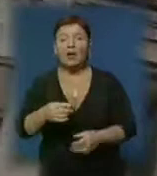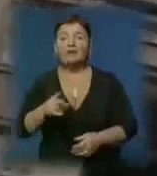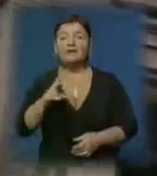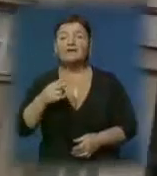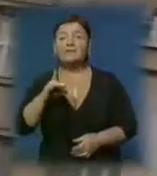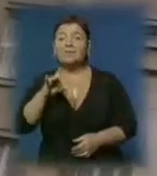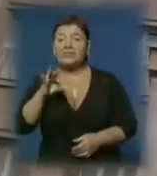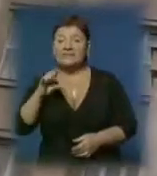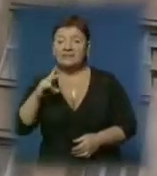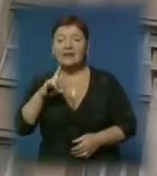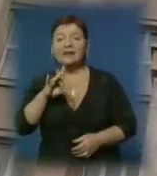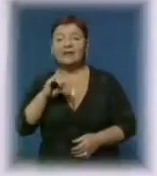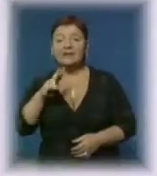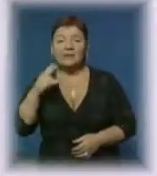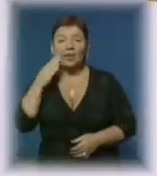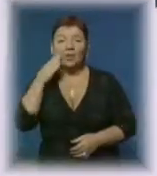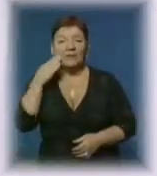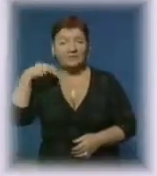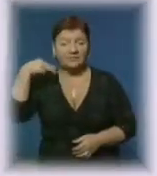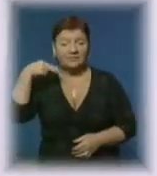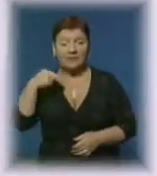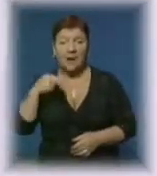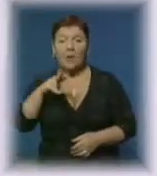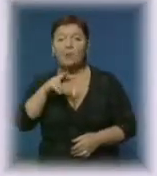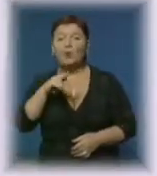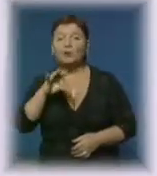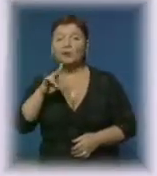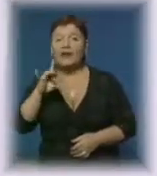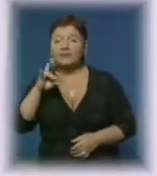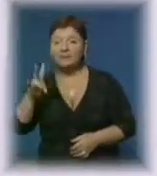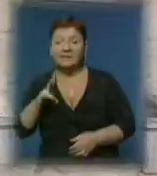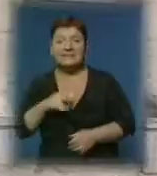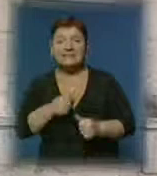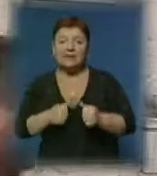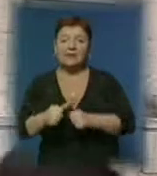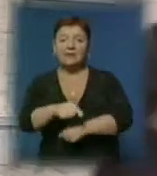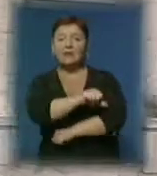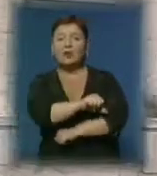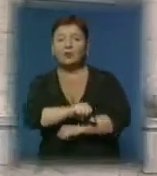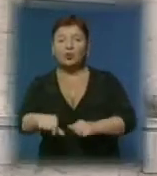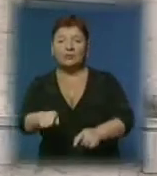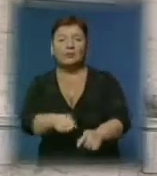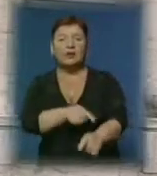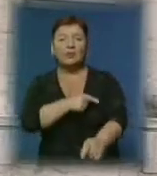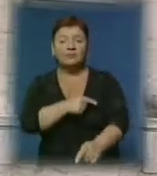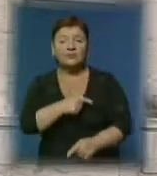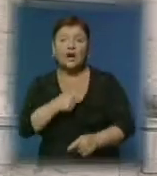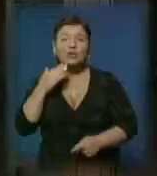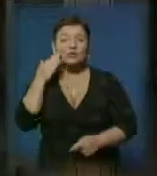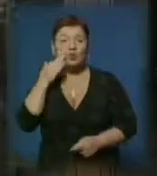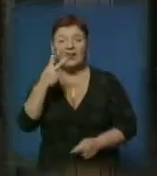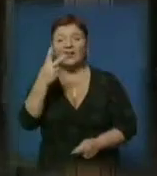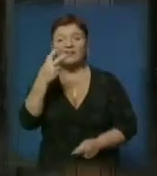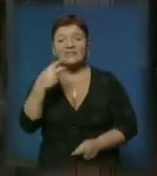Ледида та генеральний консул Румунії у Чернігцях Елеонора Молдован. Адже найдовша ділянка кордону у Закарпатті саме з Румунією –